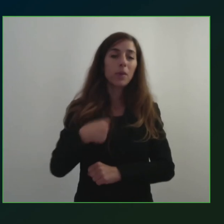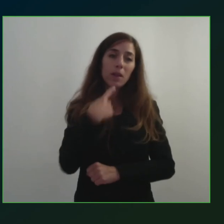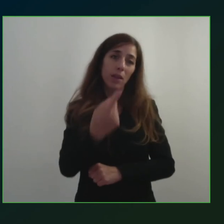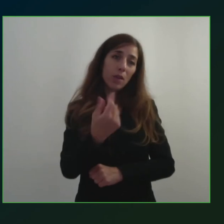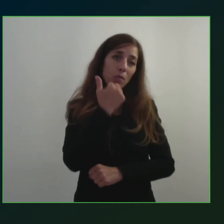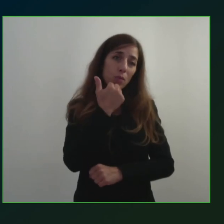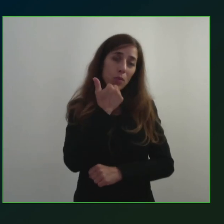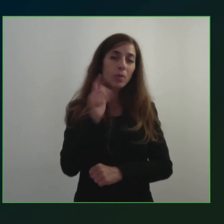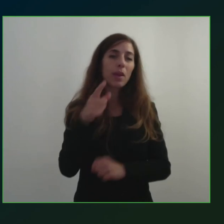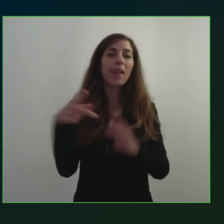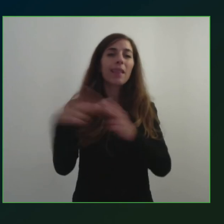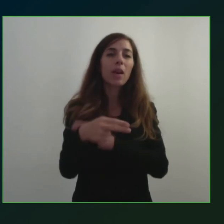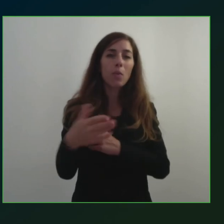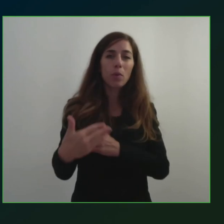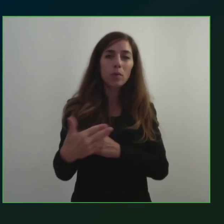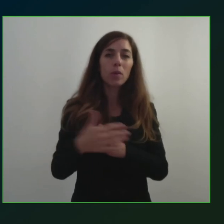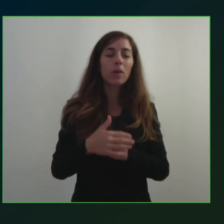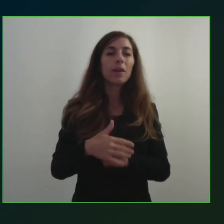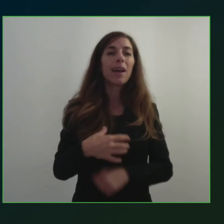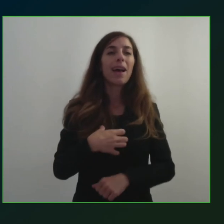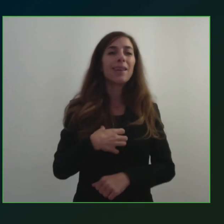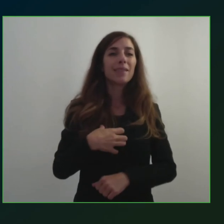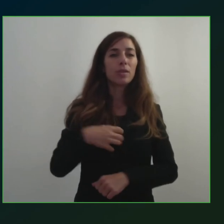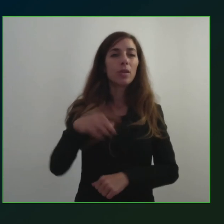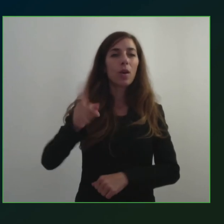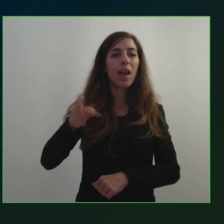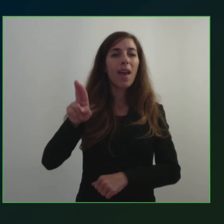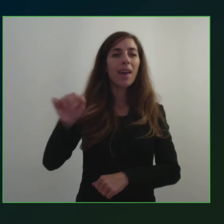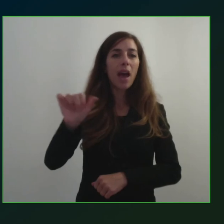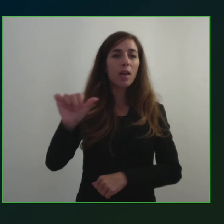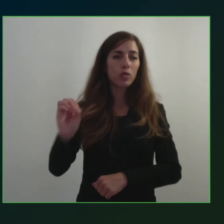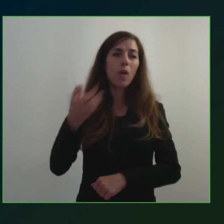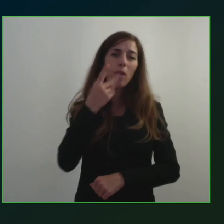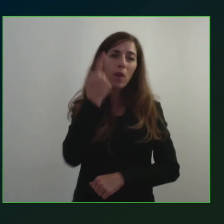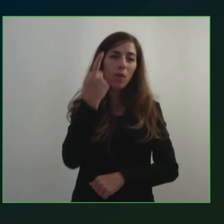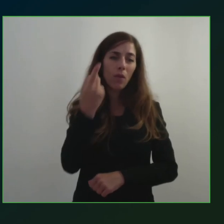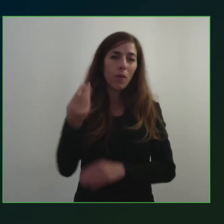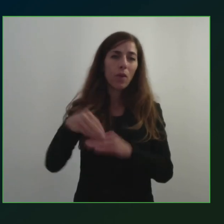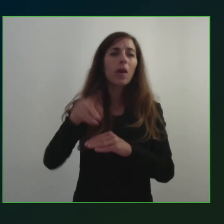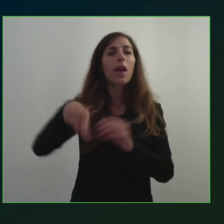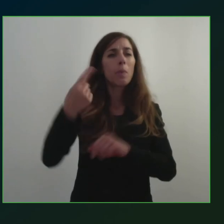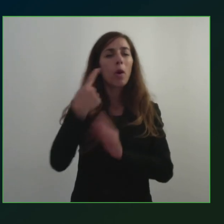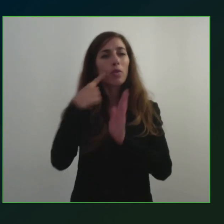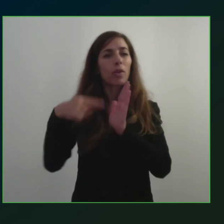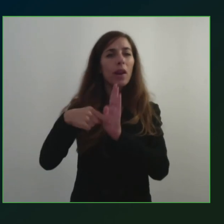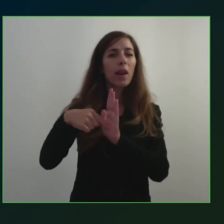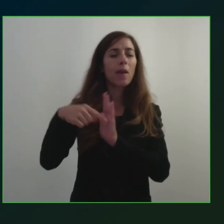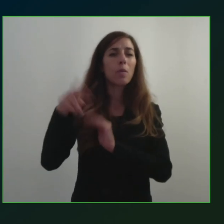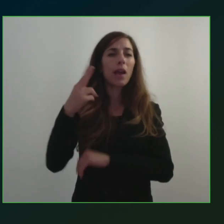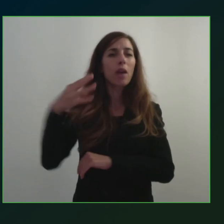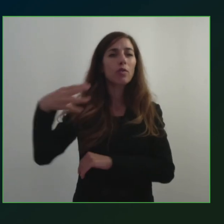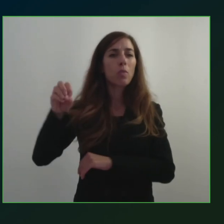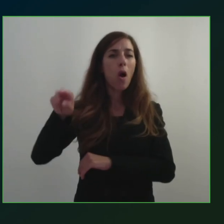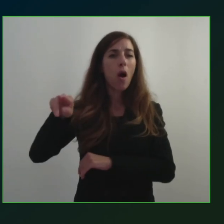poi successivamente all'assessore Grasso che aveva ancora una battuta poi torneremo da Riccardo Monaco e chiuderà due minuti